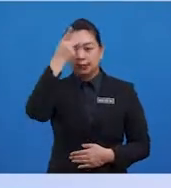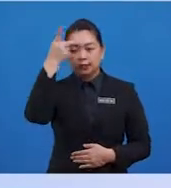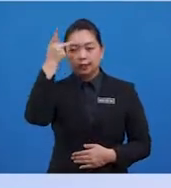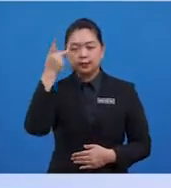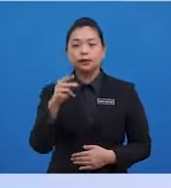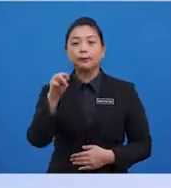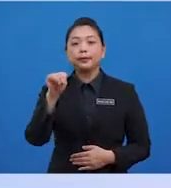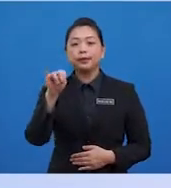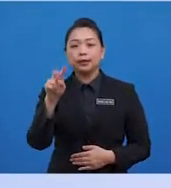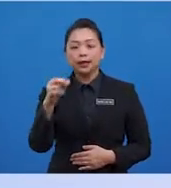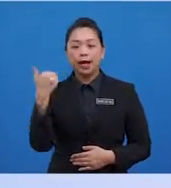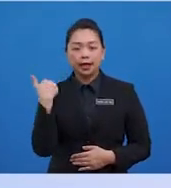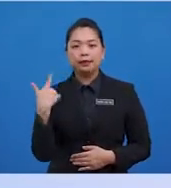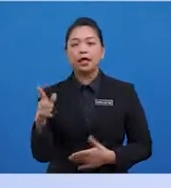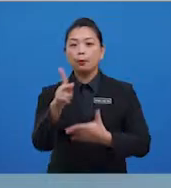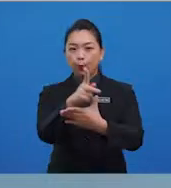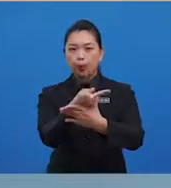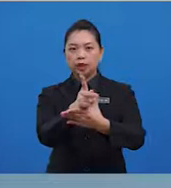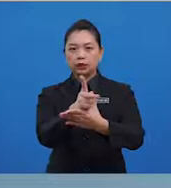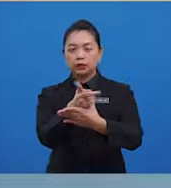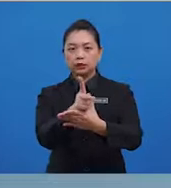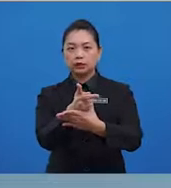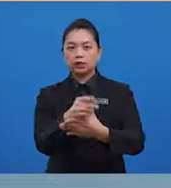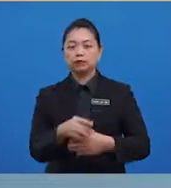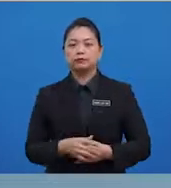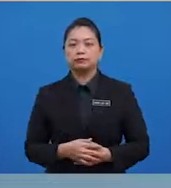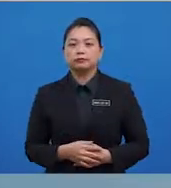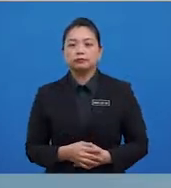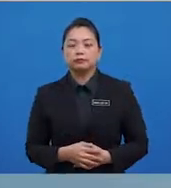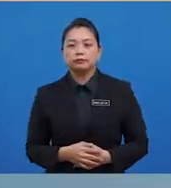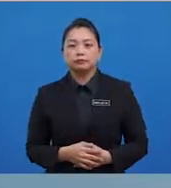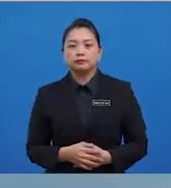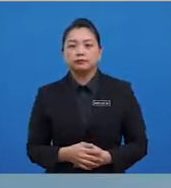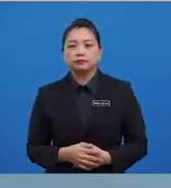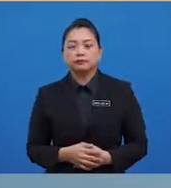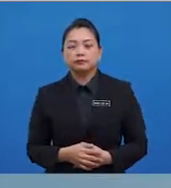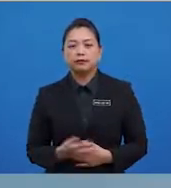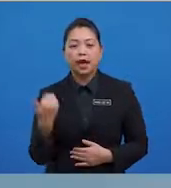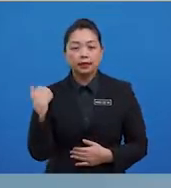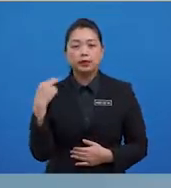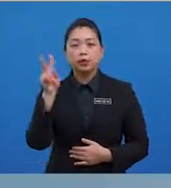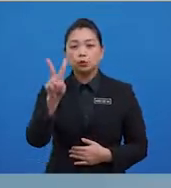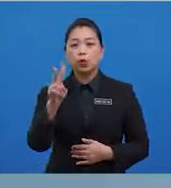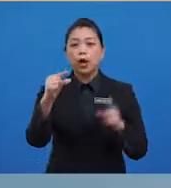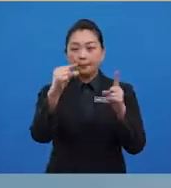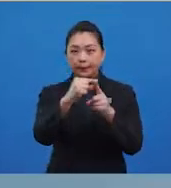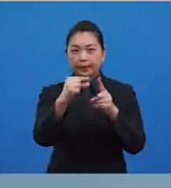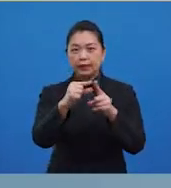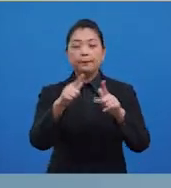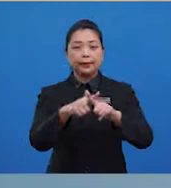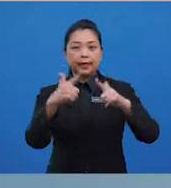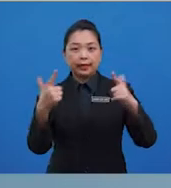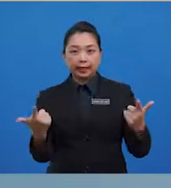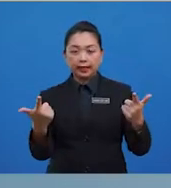Mean adalah purata? Mean dan purata merupakan dua perkataan berlainan